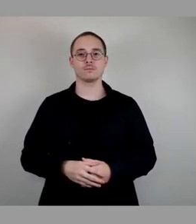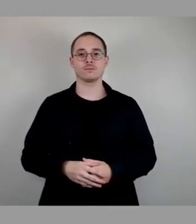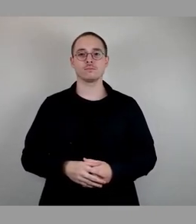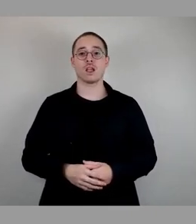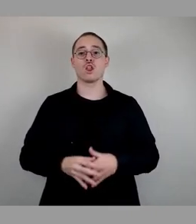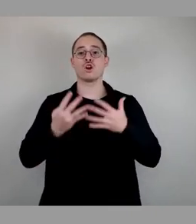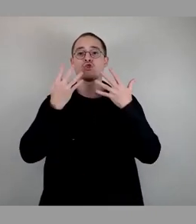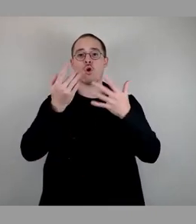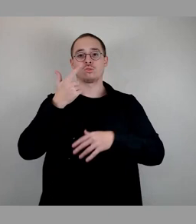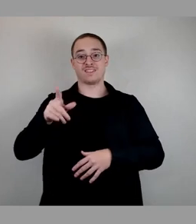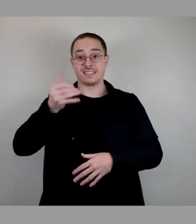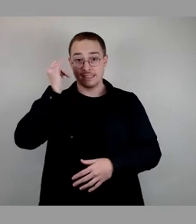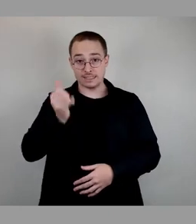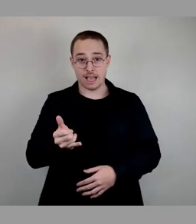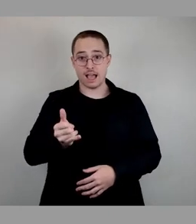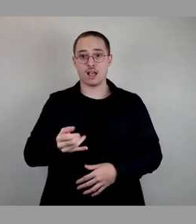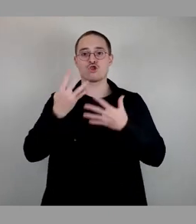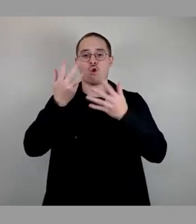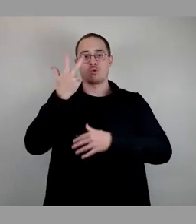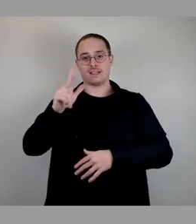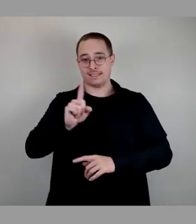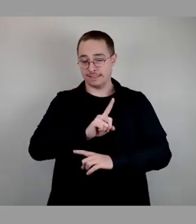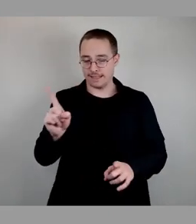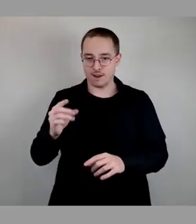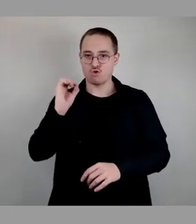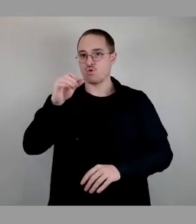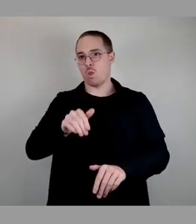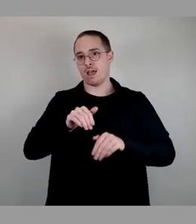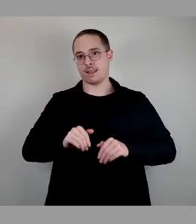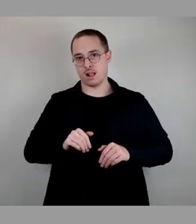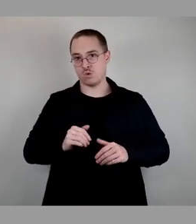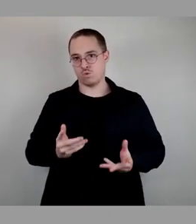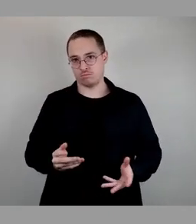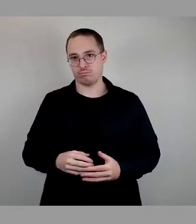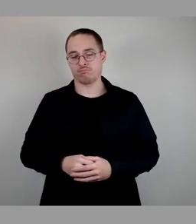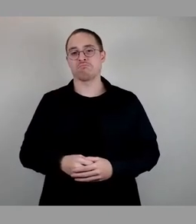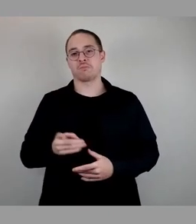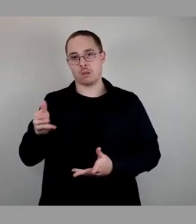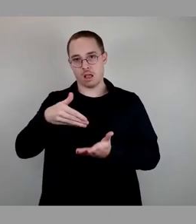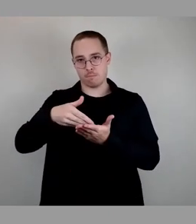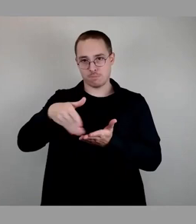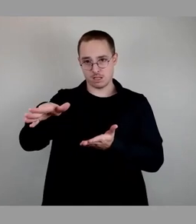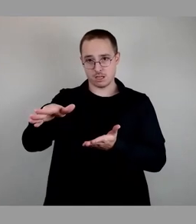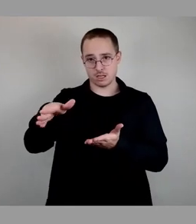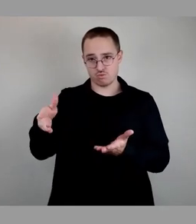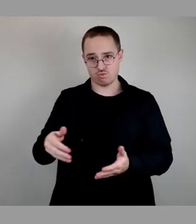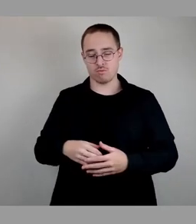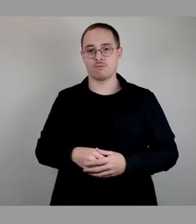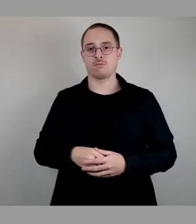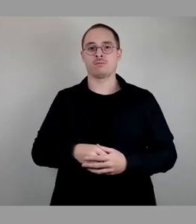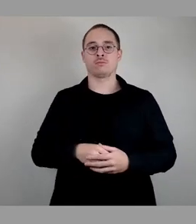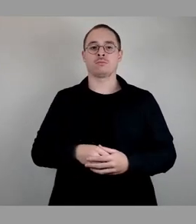29 Ja stimmen, 39 Nein stimmen, keine Enthaltung, damit abgelehnt. Das bringt